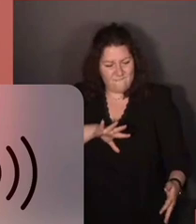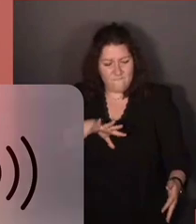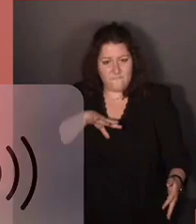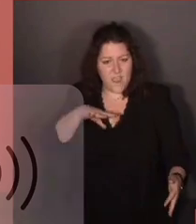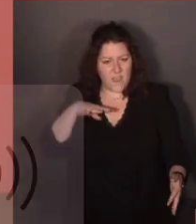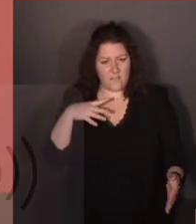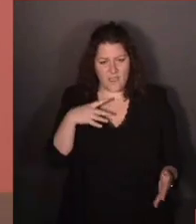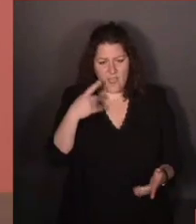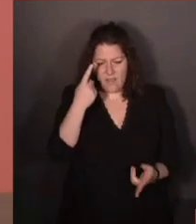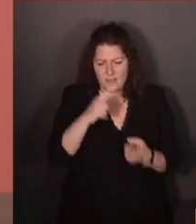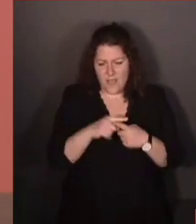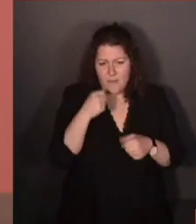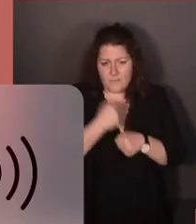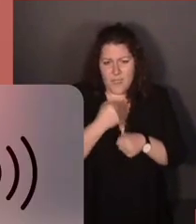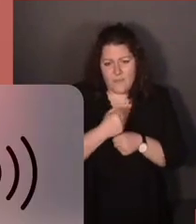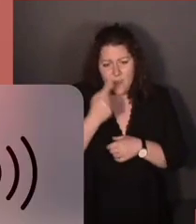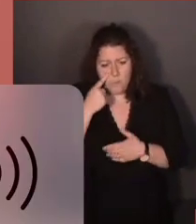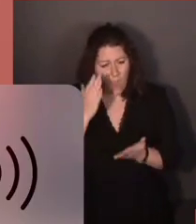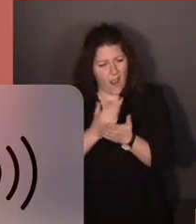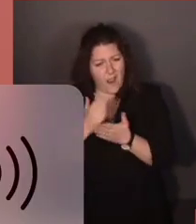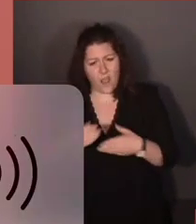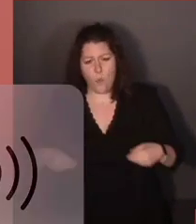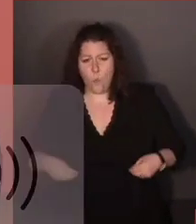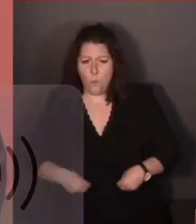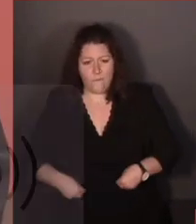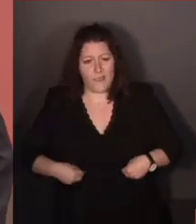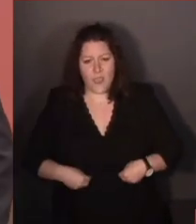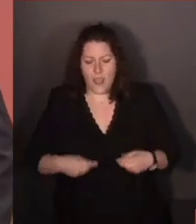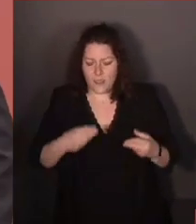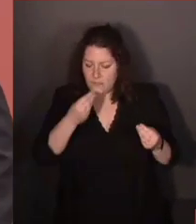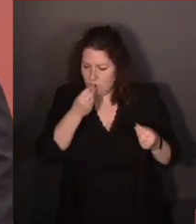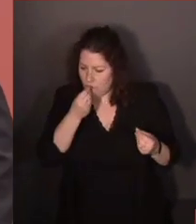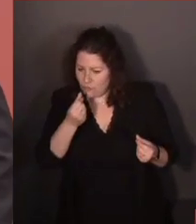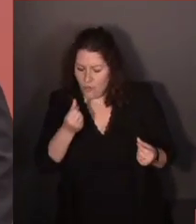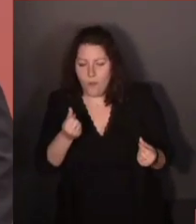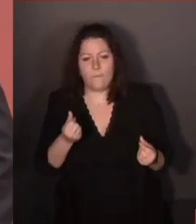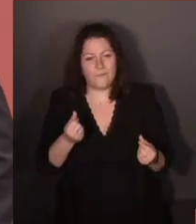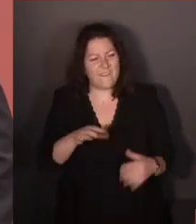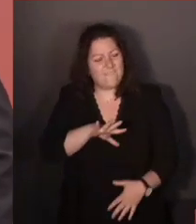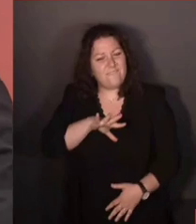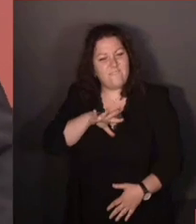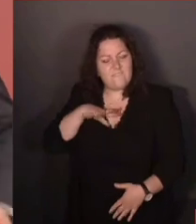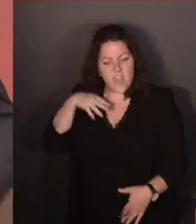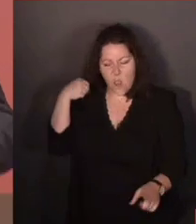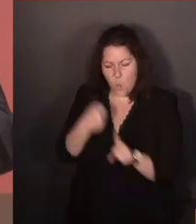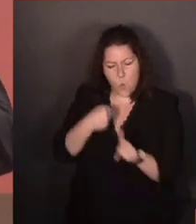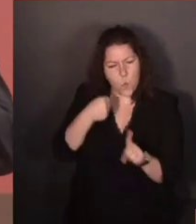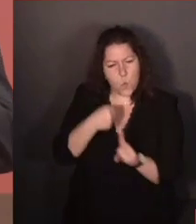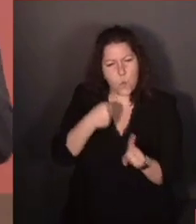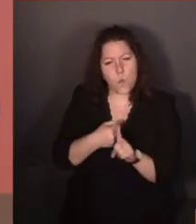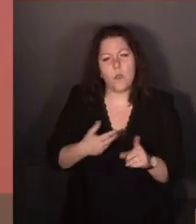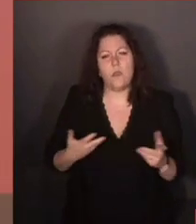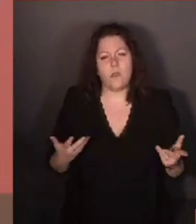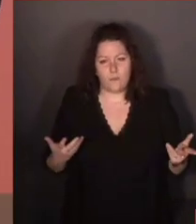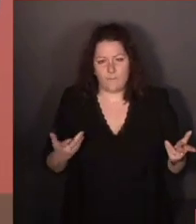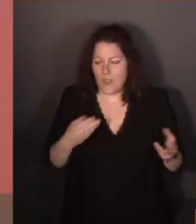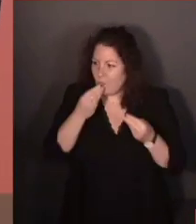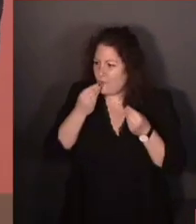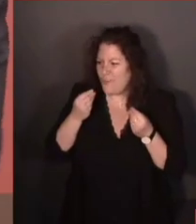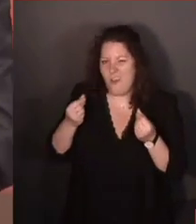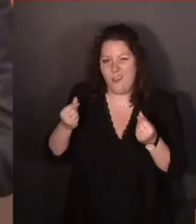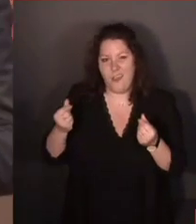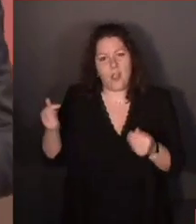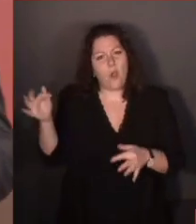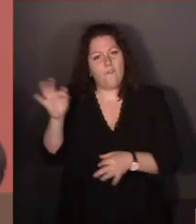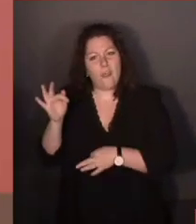travail, de rendre fierté à la classe ouvrière. Et je trouve que ça, ça se ressent, une fierté combative, une fierté de... Et on le sent quand Fabien